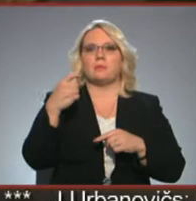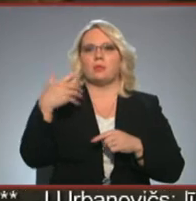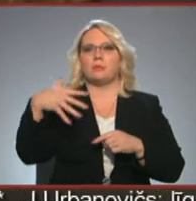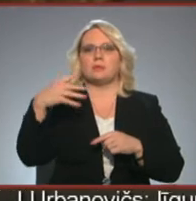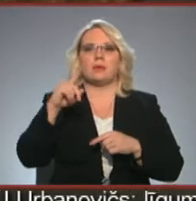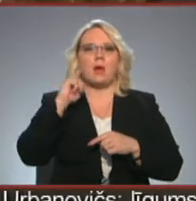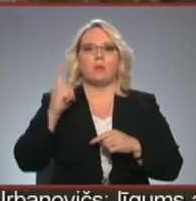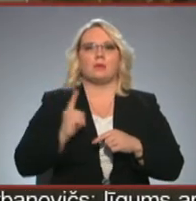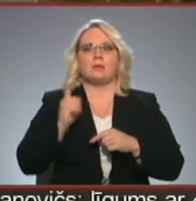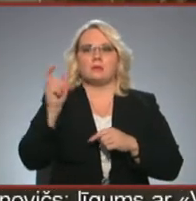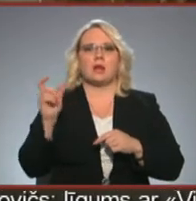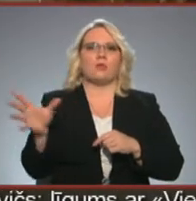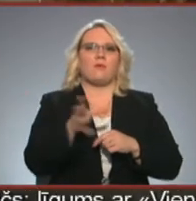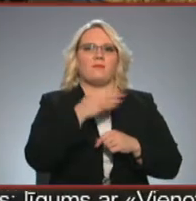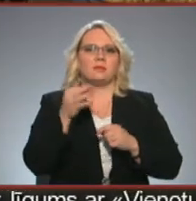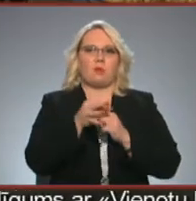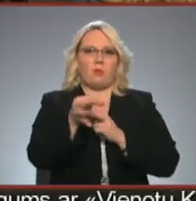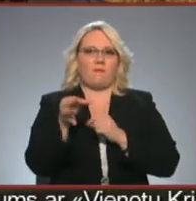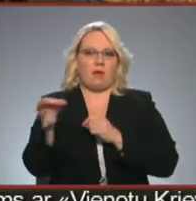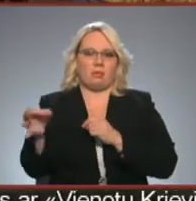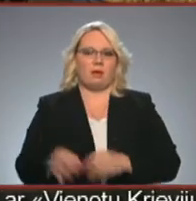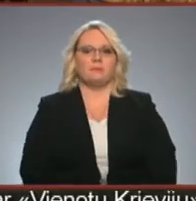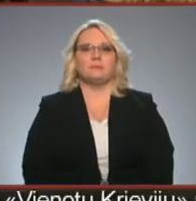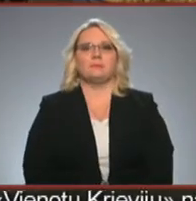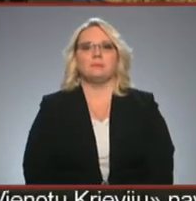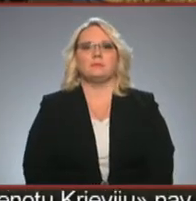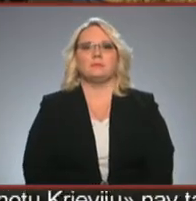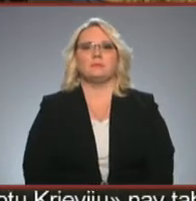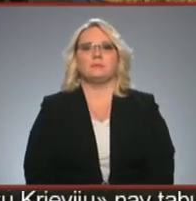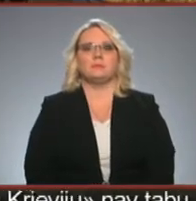jauncargi no visa novada. Laura Grantiņa, Marksēķis, Vidzemes televīzija.